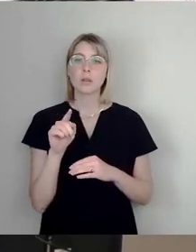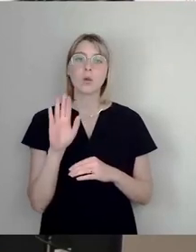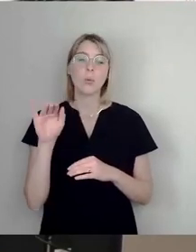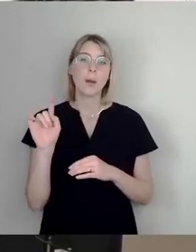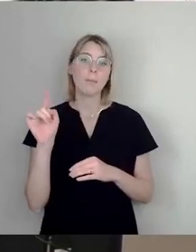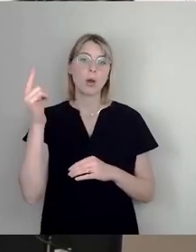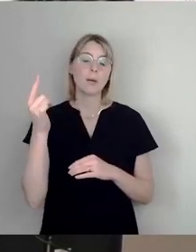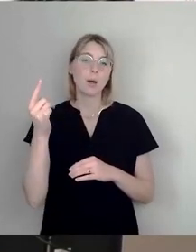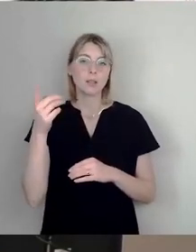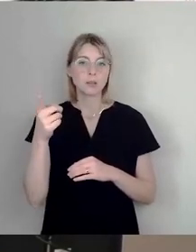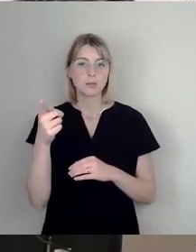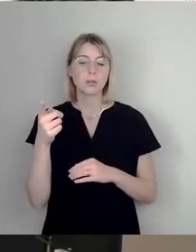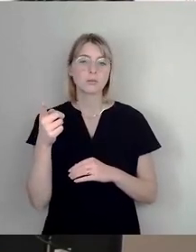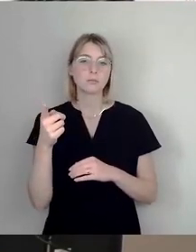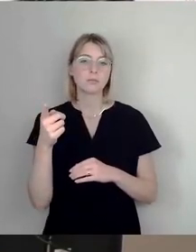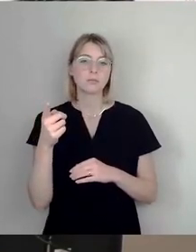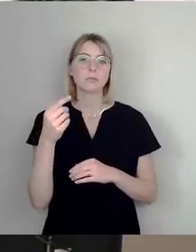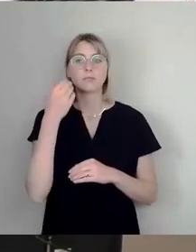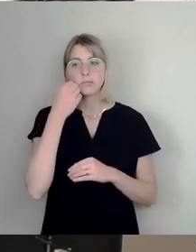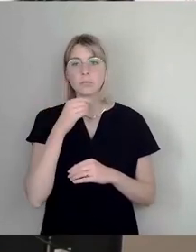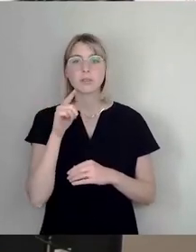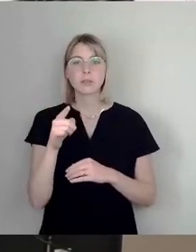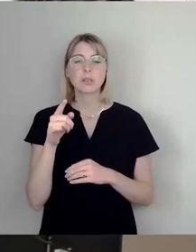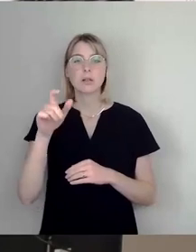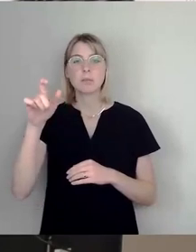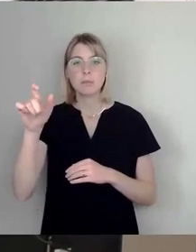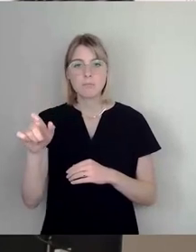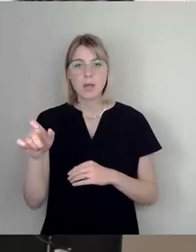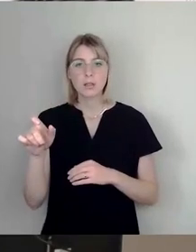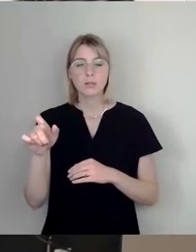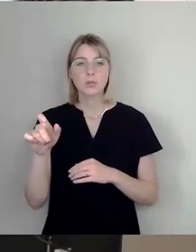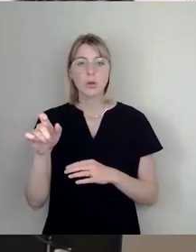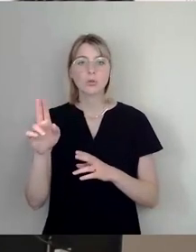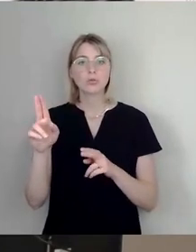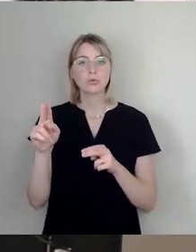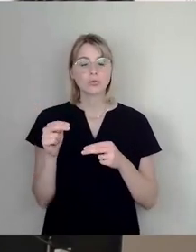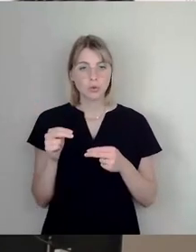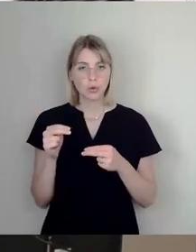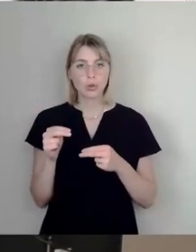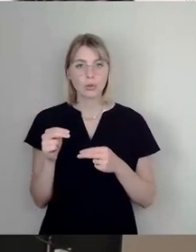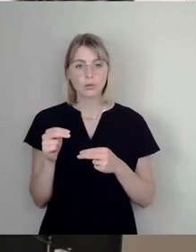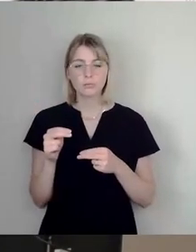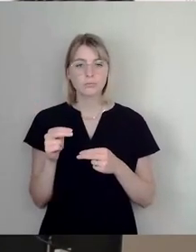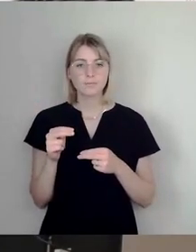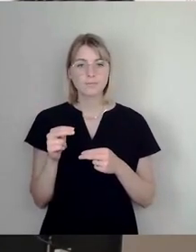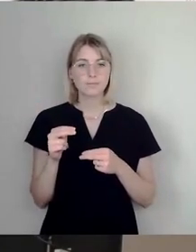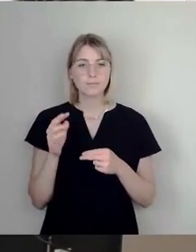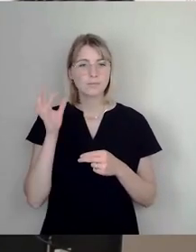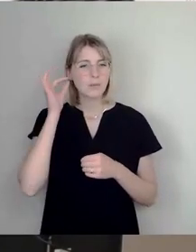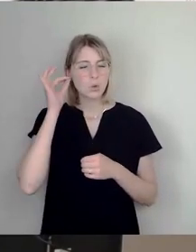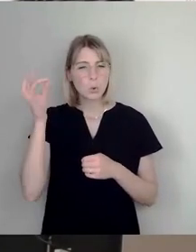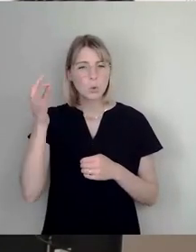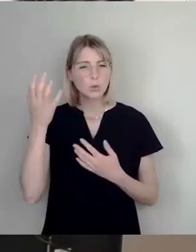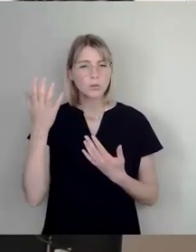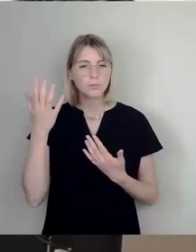die Bitte sendet, diese Person zurückzunehmen und selbst zu betreuen als Freistaat und sich um diese Person zu kümmern